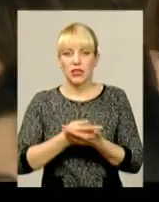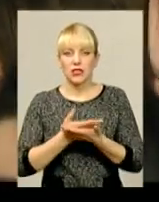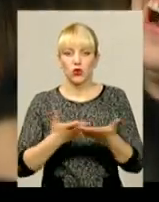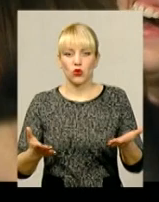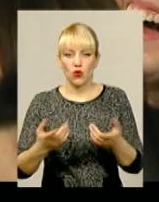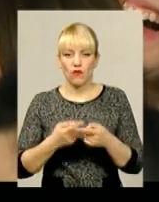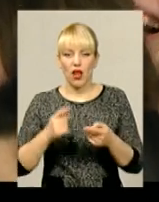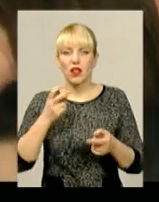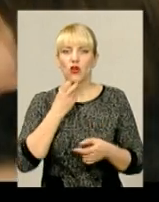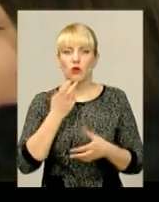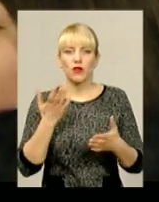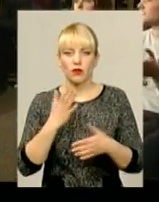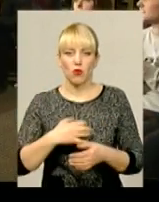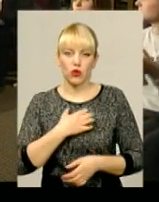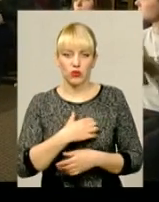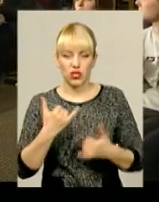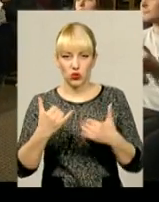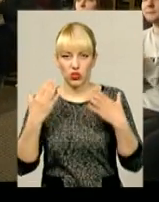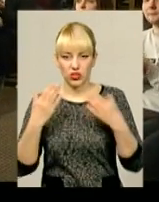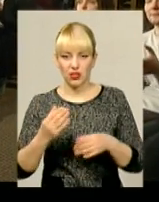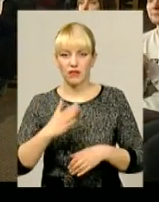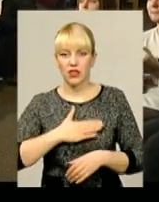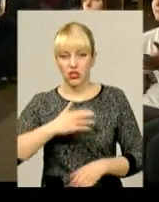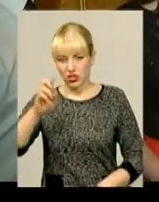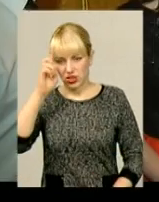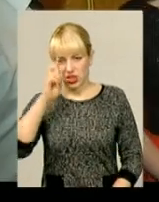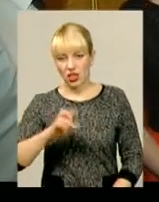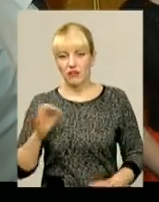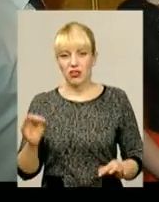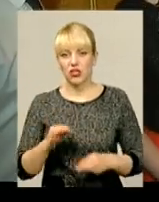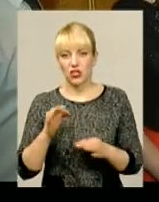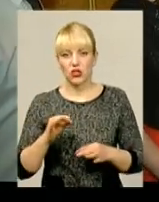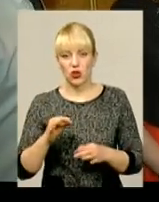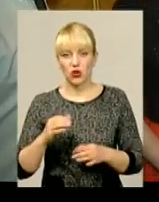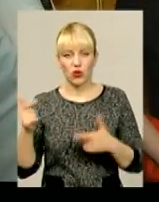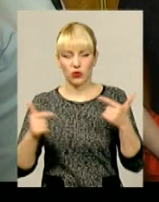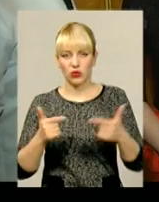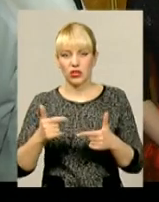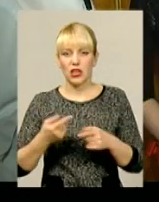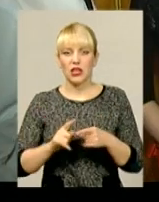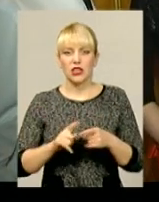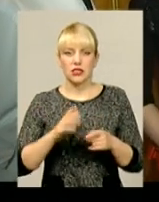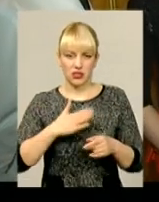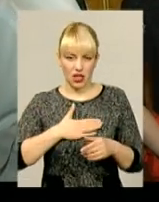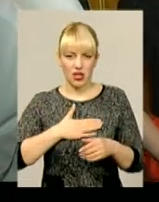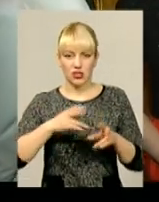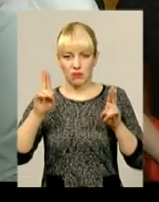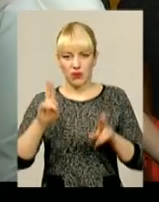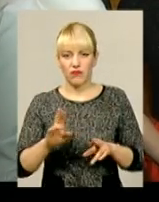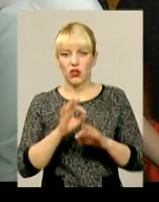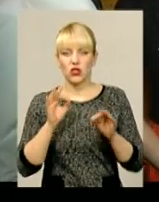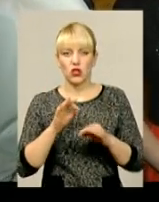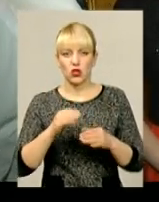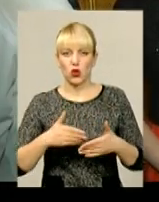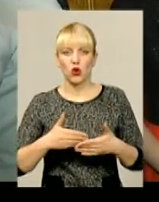їхню думку, найактуальніший на сьогоднішній день у нас в державі. Нічого пошло, це наше кредо, нічого пошло, нічого нижче пояса, як